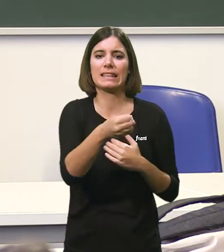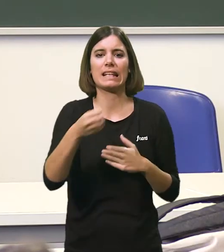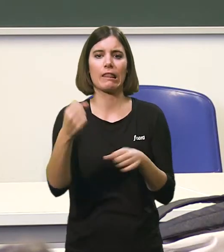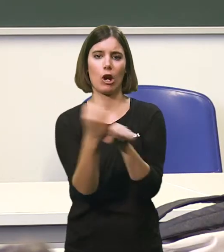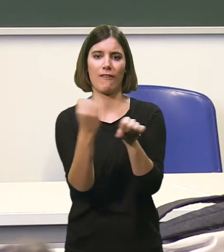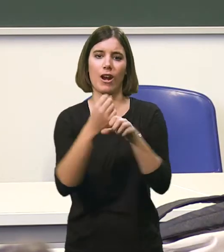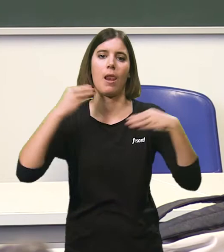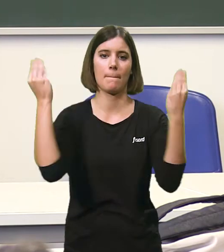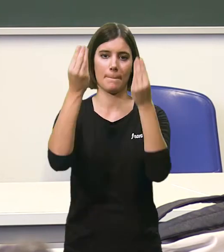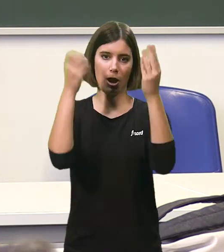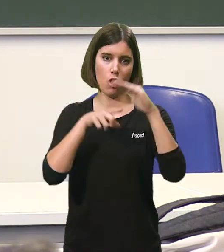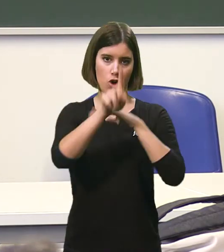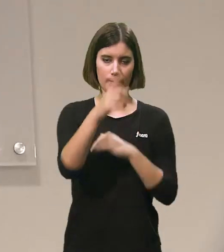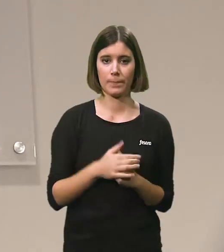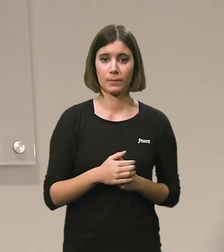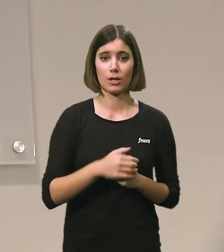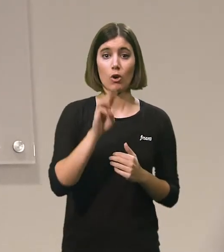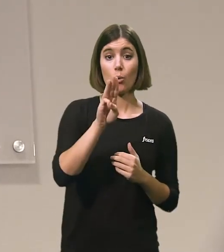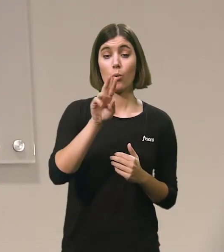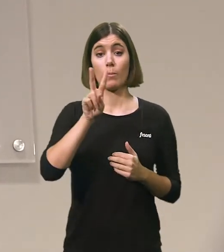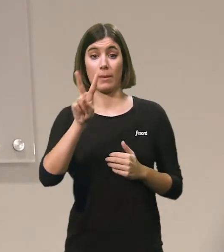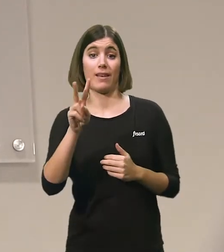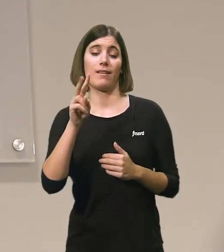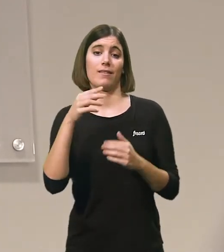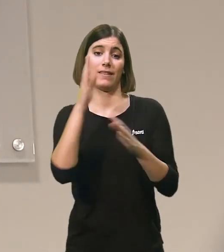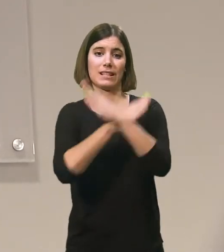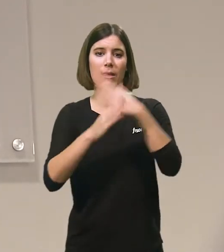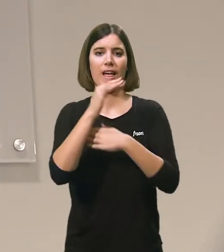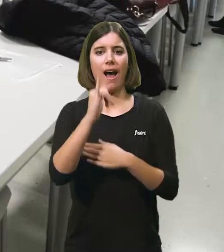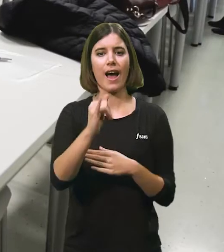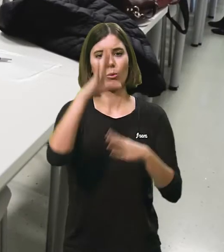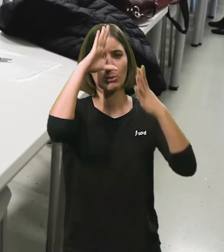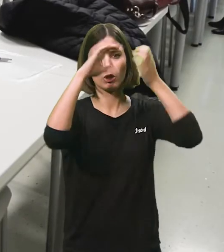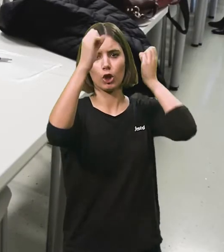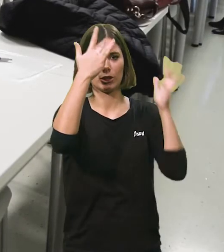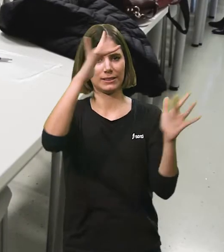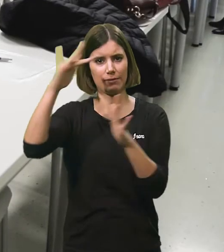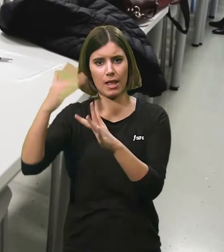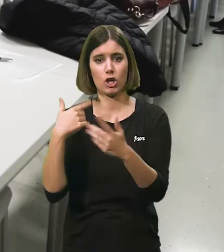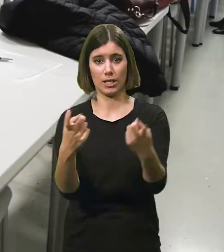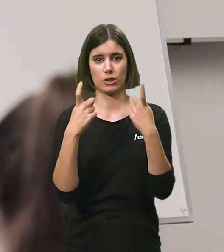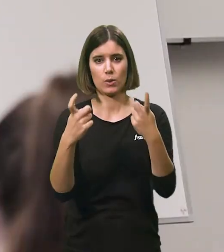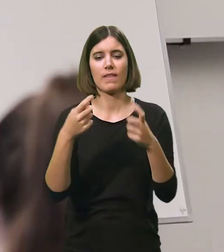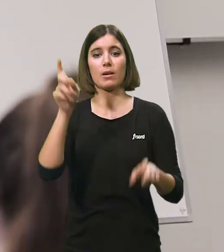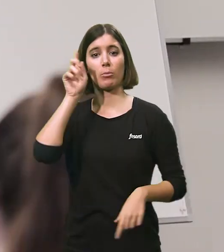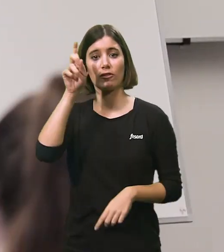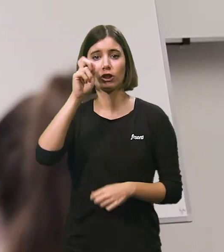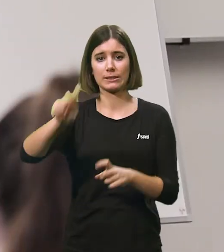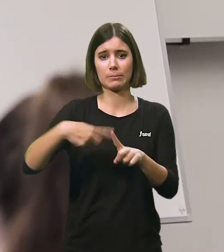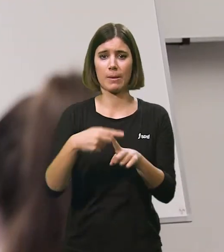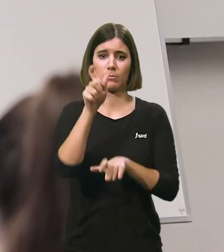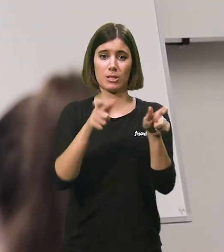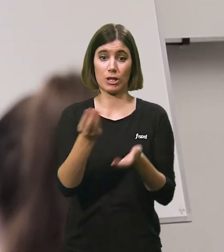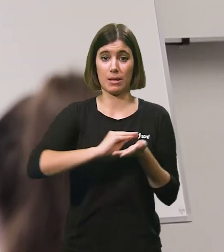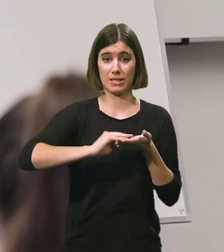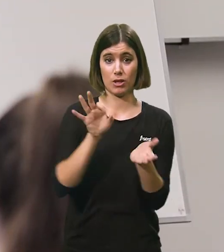i graduats amb discapacitat. En UB Discapacitat existeix un protocol de sensibilització i formació que integra estudiants, professorat i